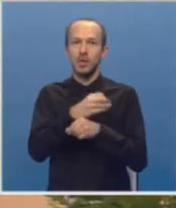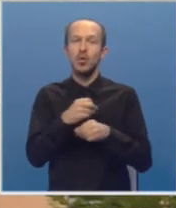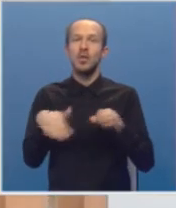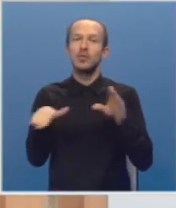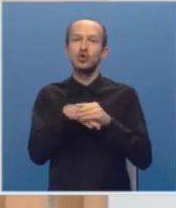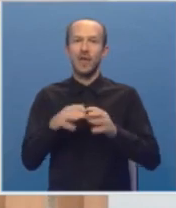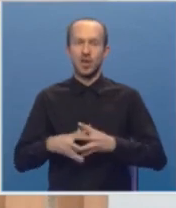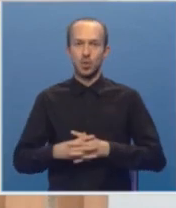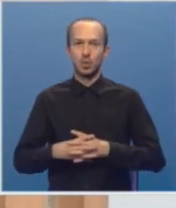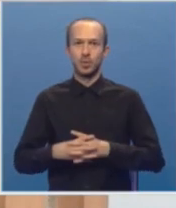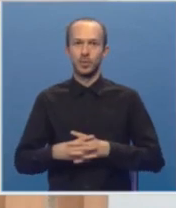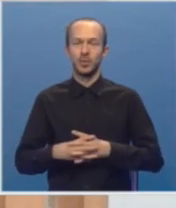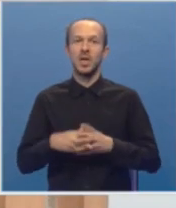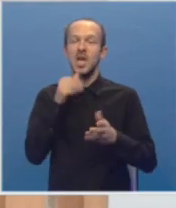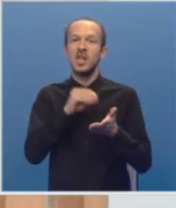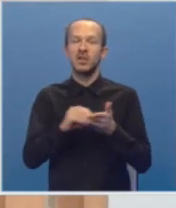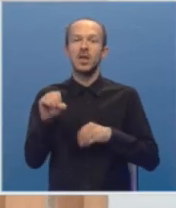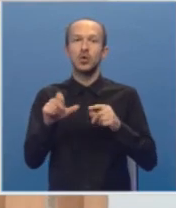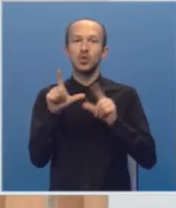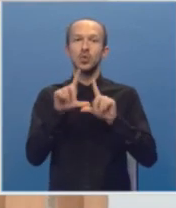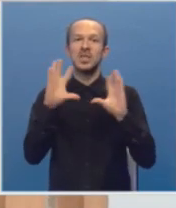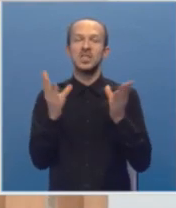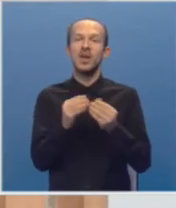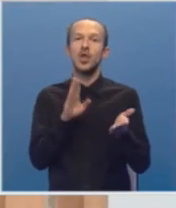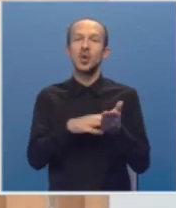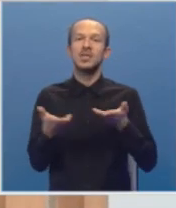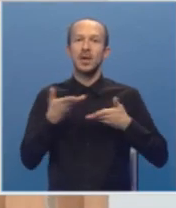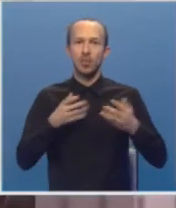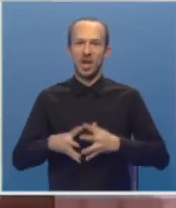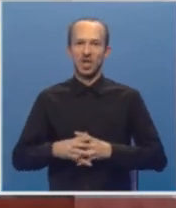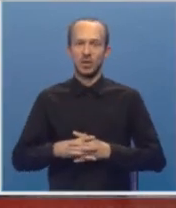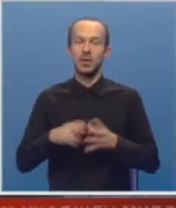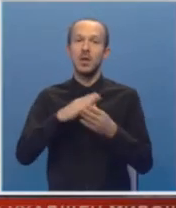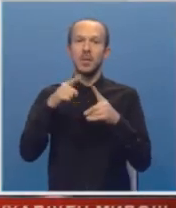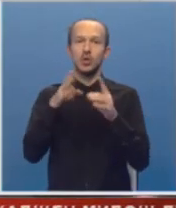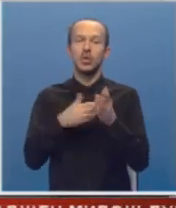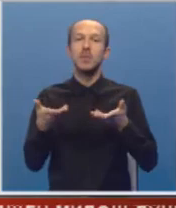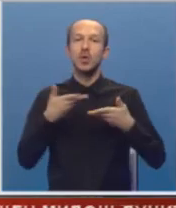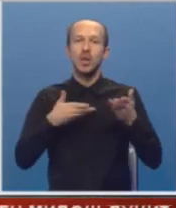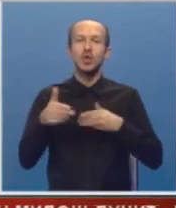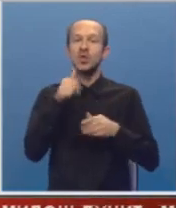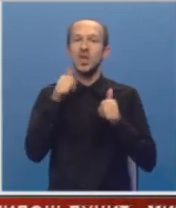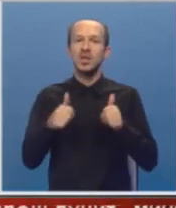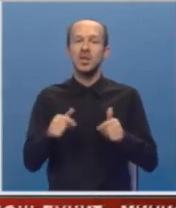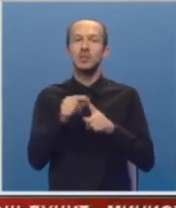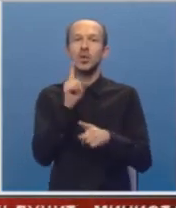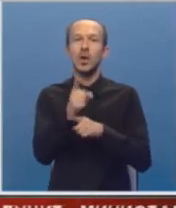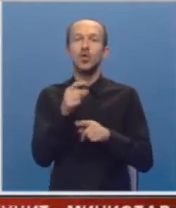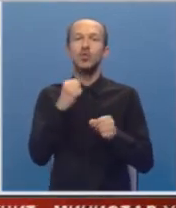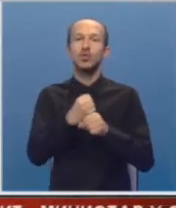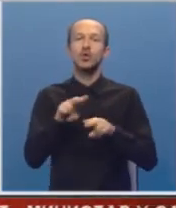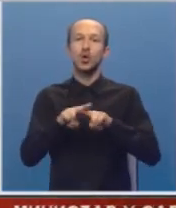pri zapošljavanju. I tvrde kako su za sve dokaze prikupili. Međutim, prikupljali su ih i danas po nalogu